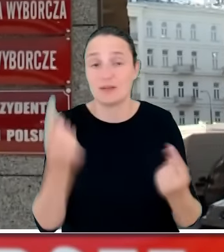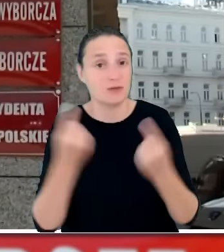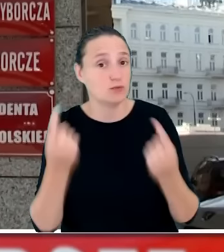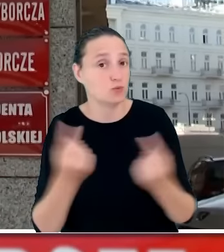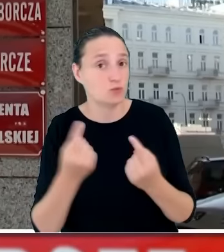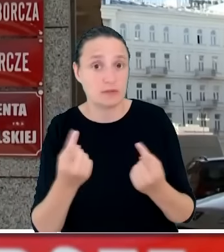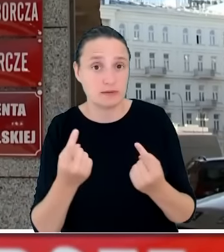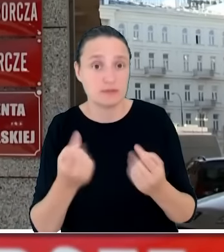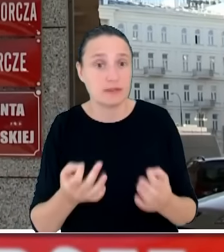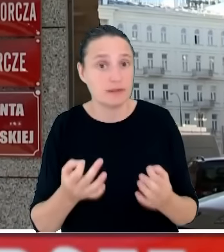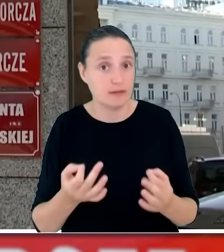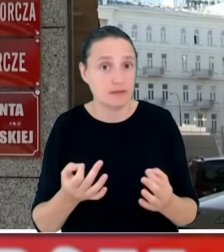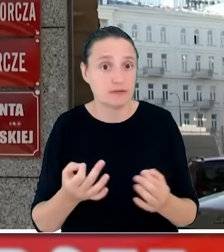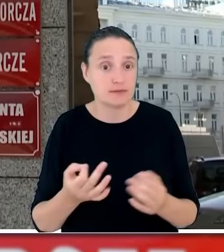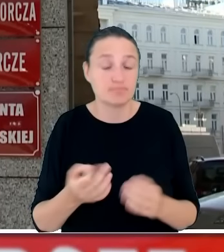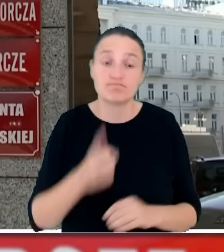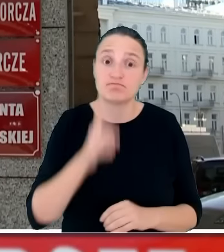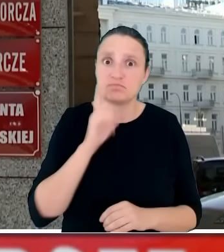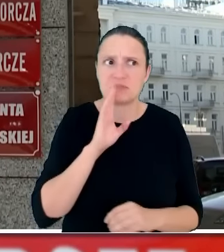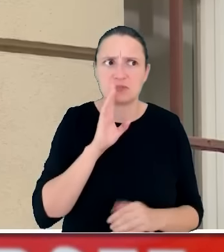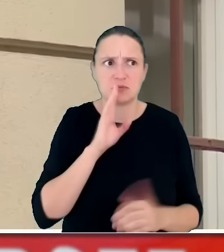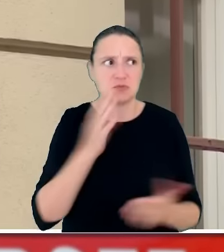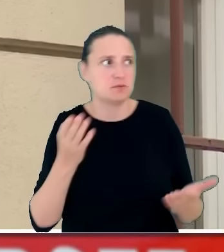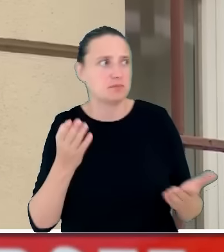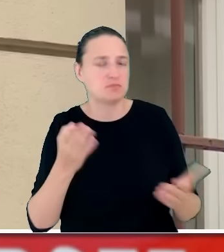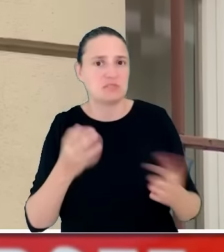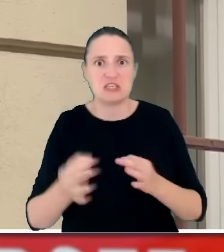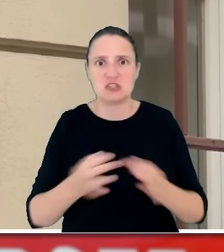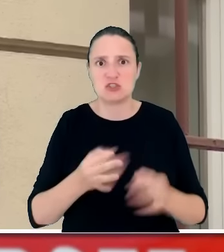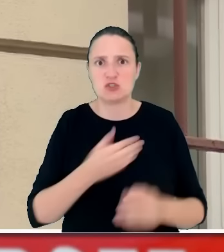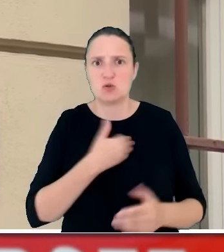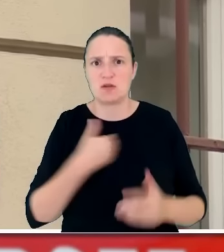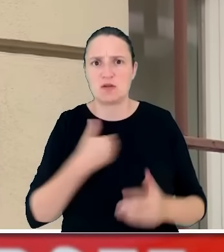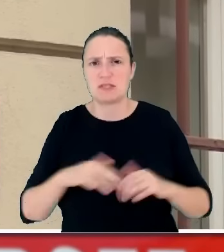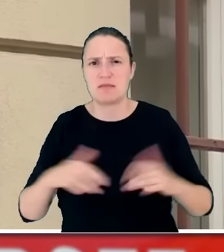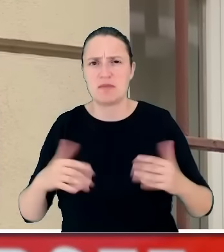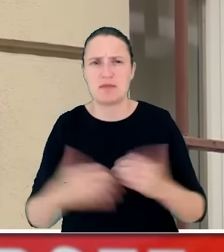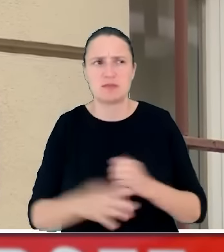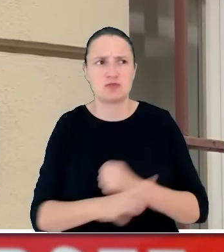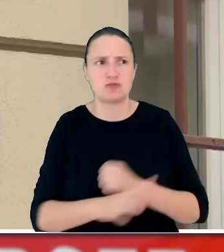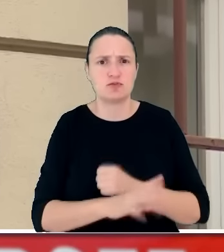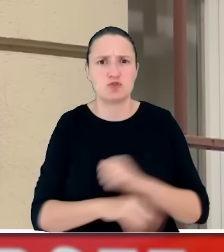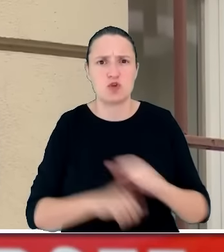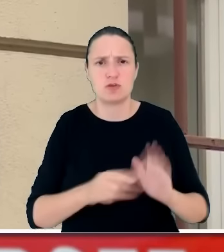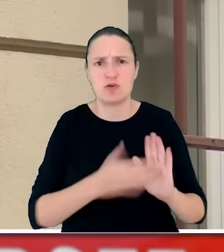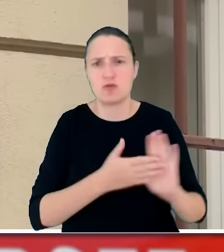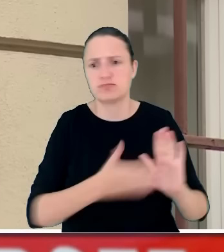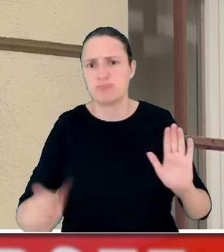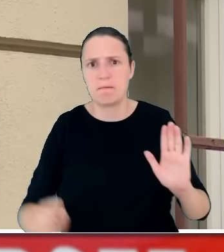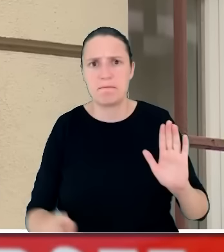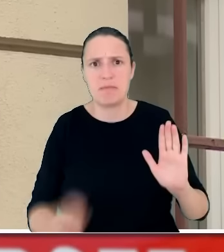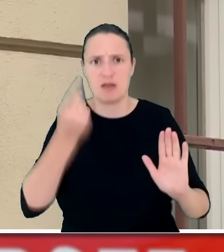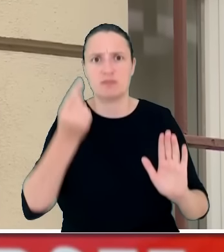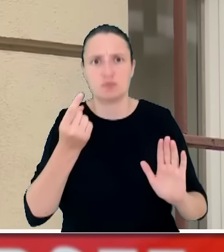której dochodzi prawdopodobnie pierwszy raz w historii naszego parlamentaryzmu po 90 roku, o ile sobie przypominam.